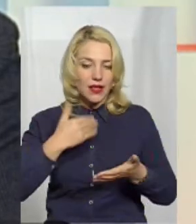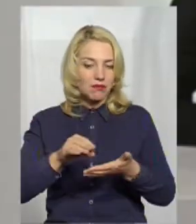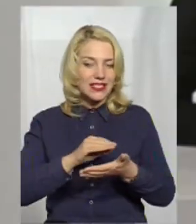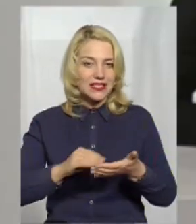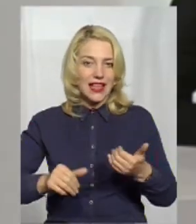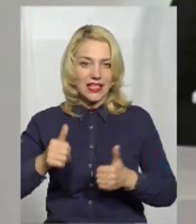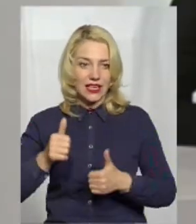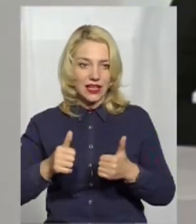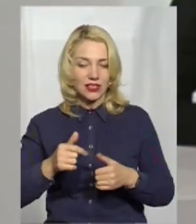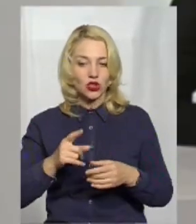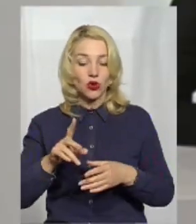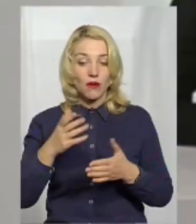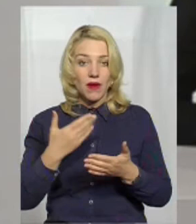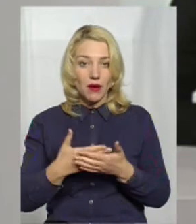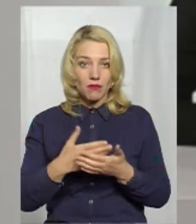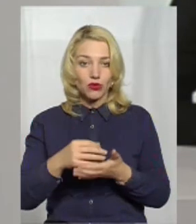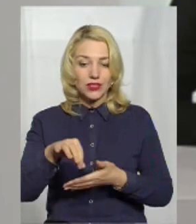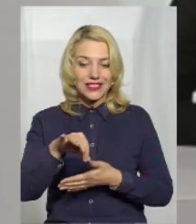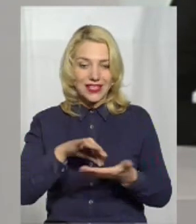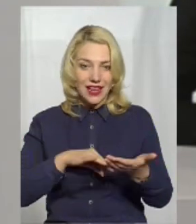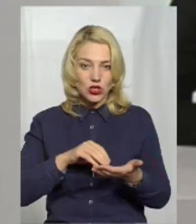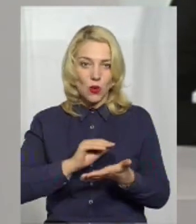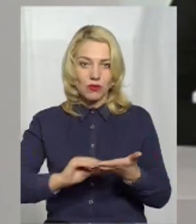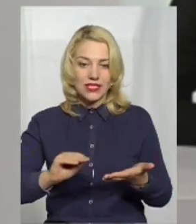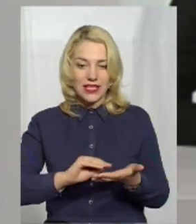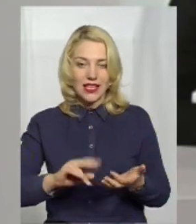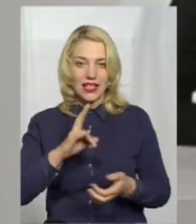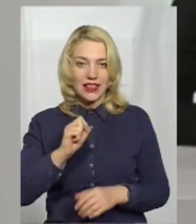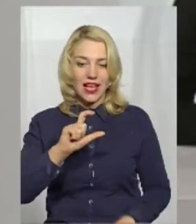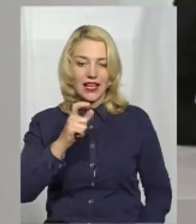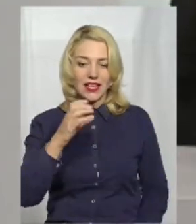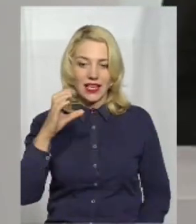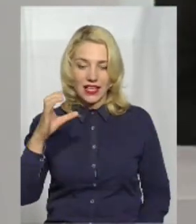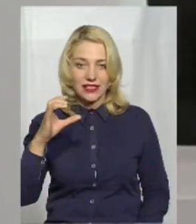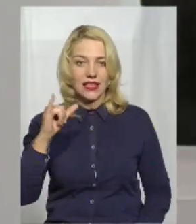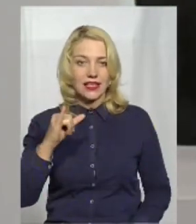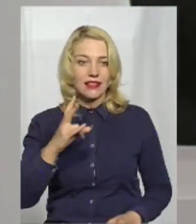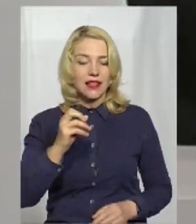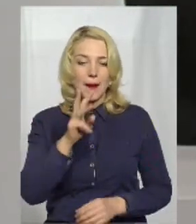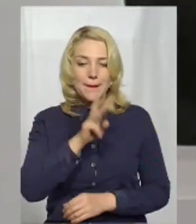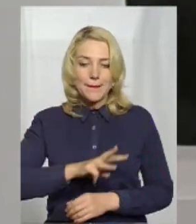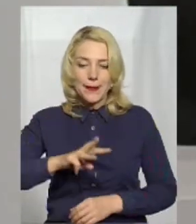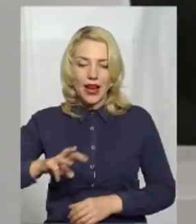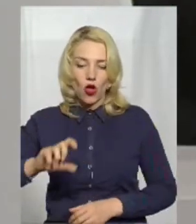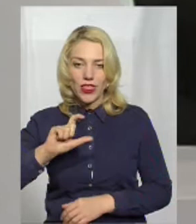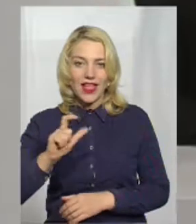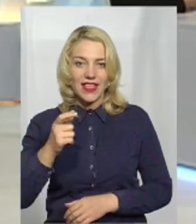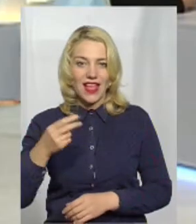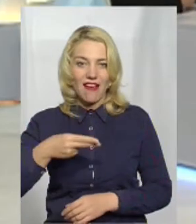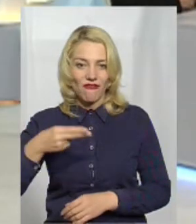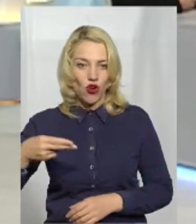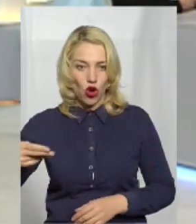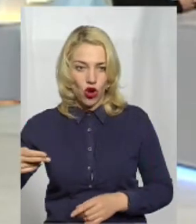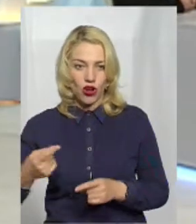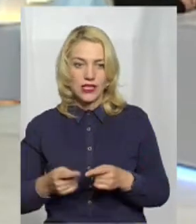то, мабуть, одразу писати гранти на Європейську комісію, на мільйон євро, це буде трошечки... А так і буває?